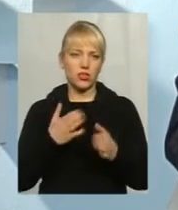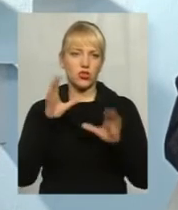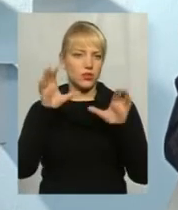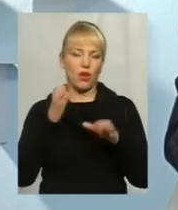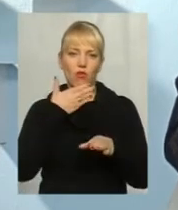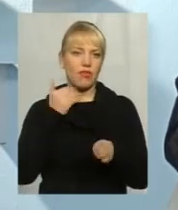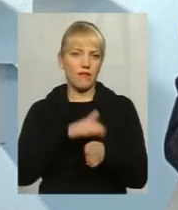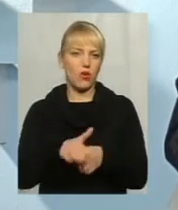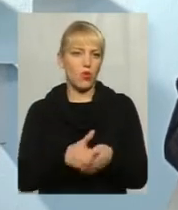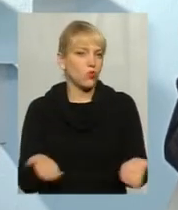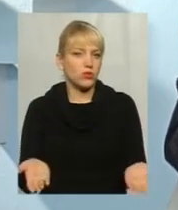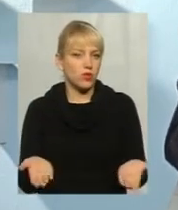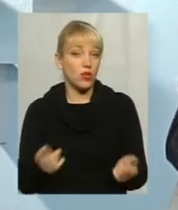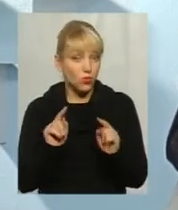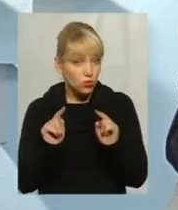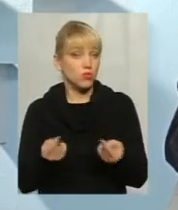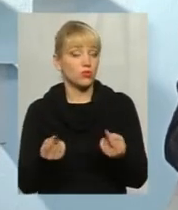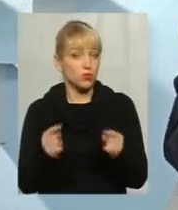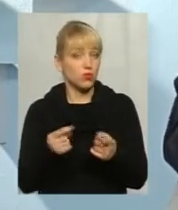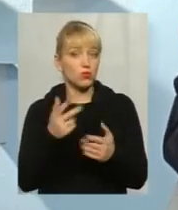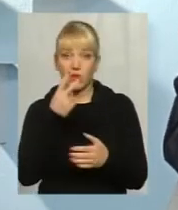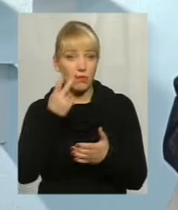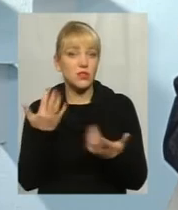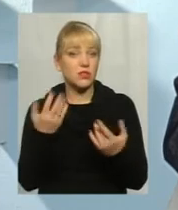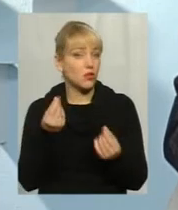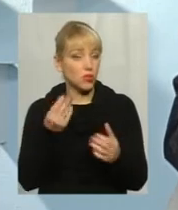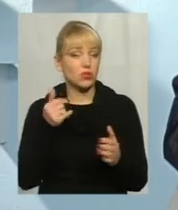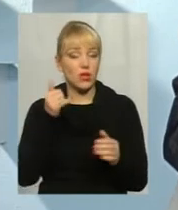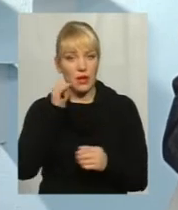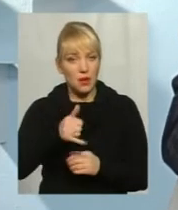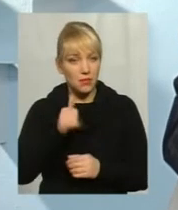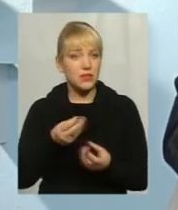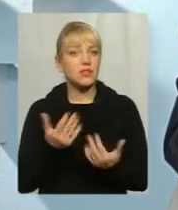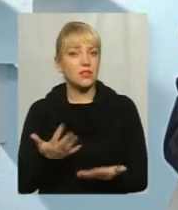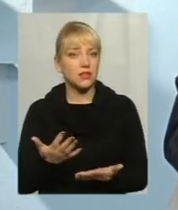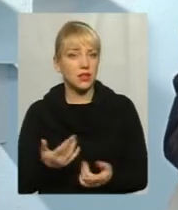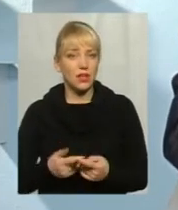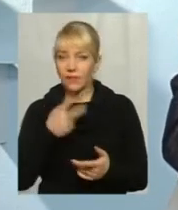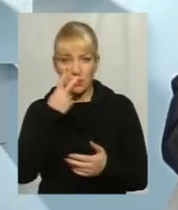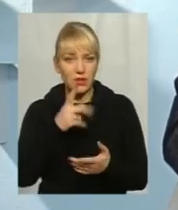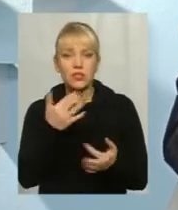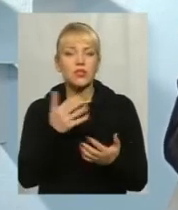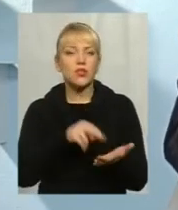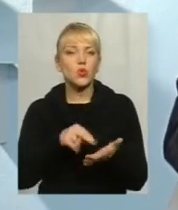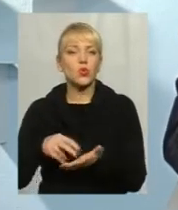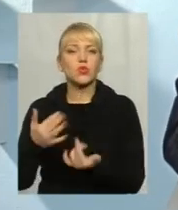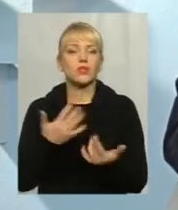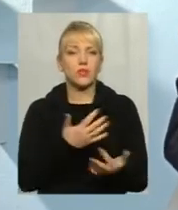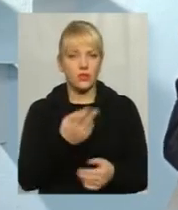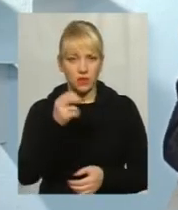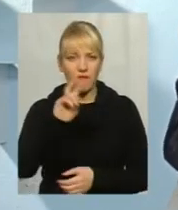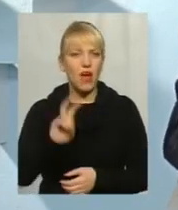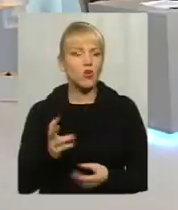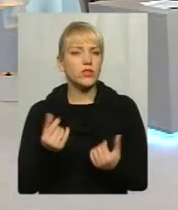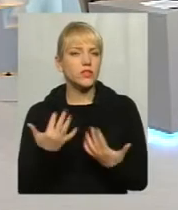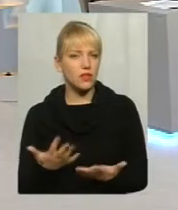не виконуються. Чому? Ви що не бачите, скільки коштує дизельне паливо? Ви що не бачите, як інші речі? Ви що не бачите, скільки зараз валюта коштує?